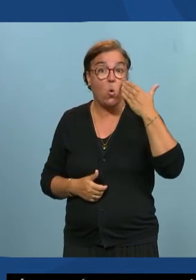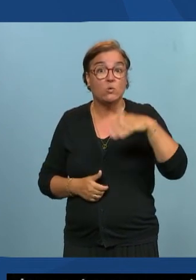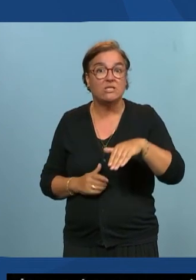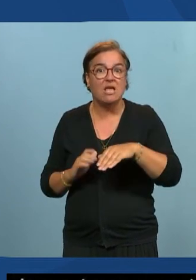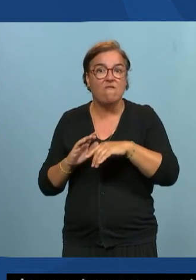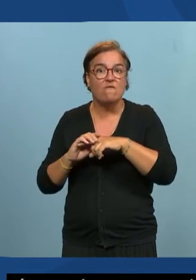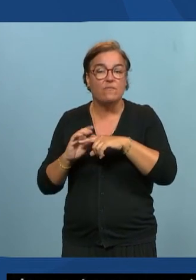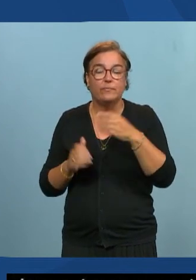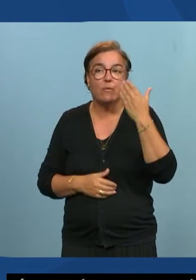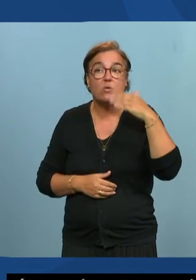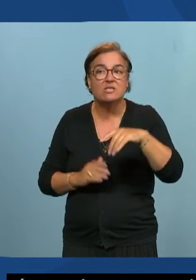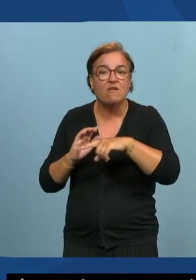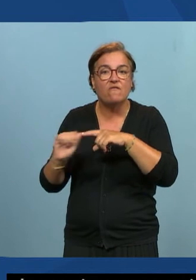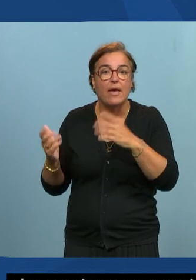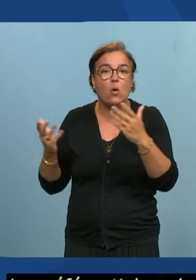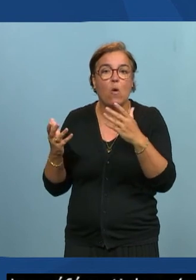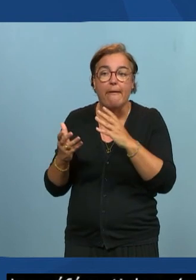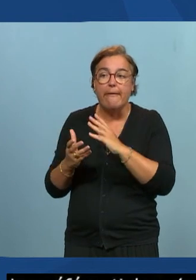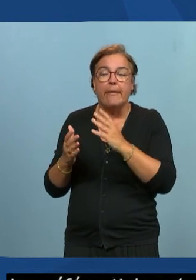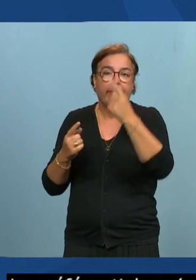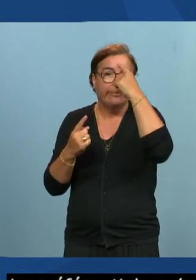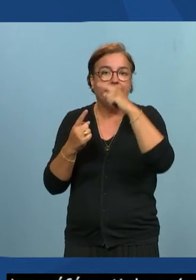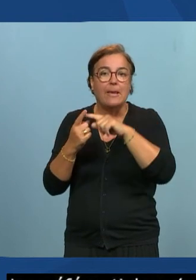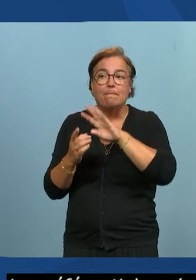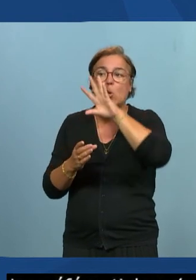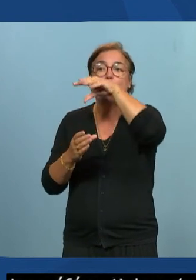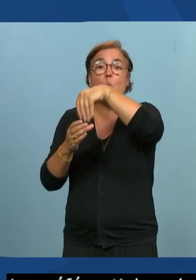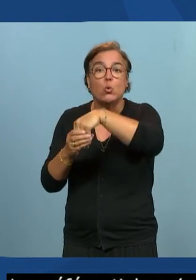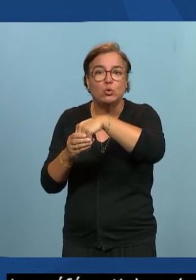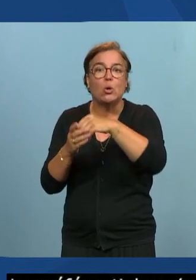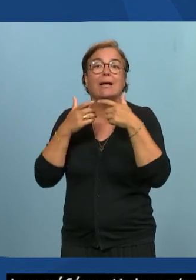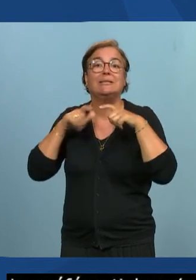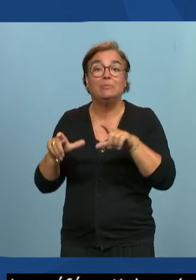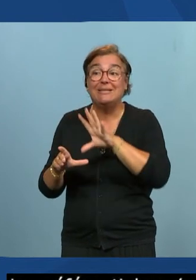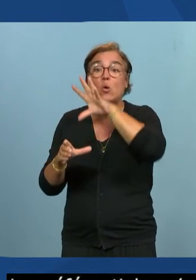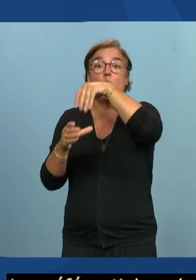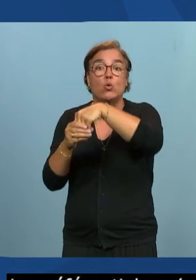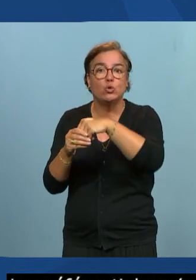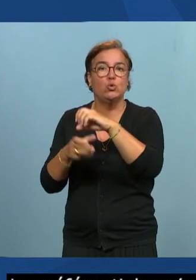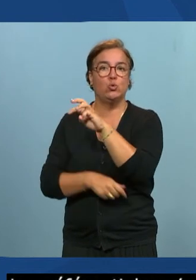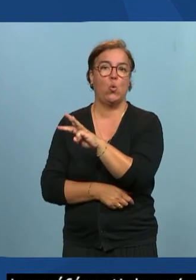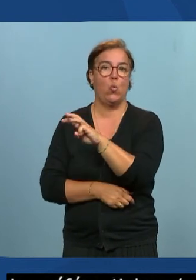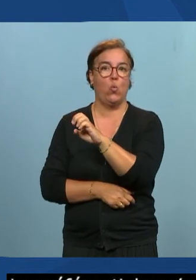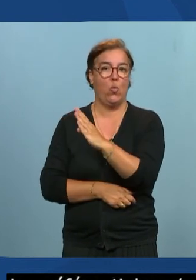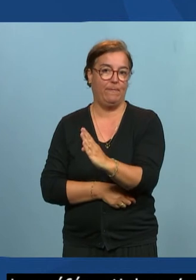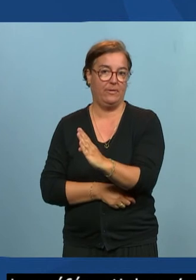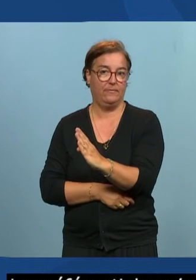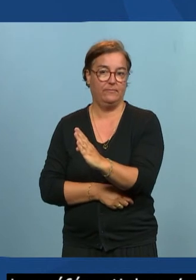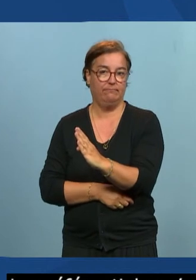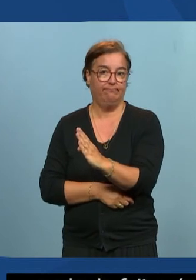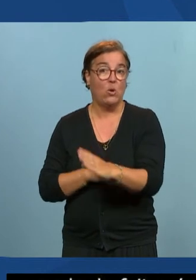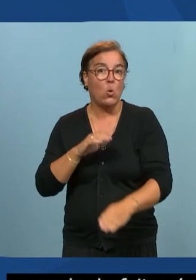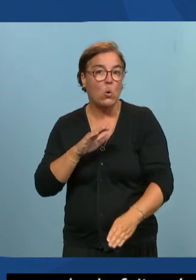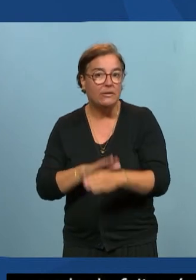contenus web le référentiel d'ailleurs s'appelle accessibilité des contenus web on a besoin déjà de